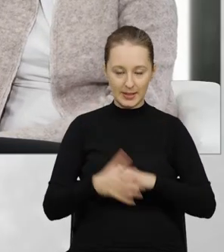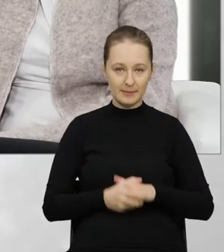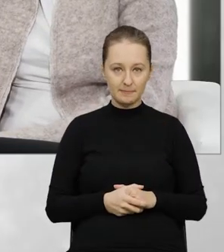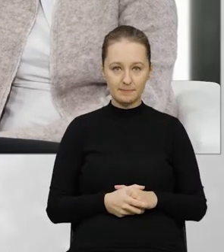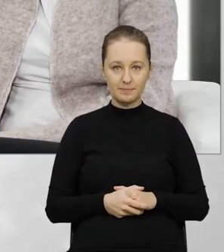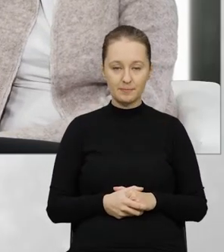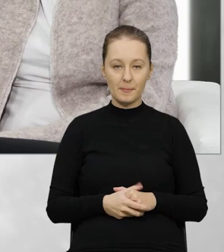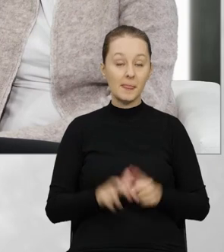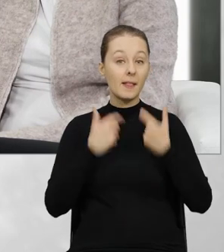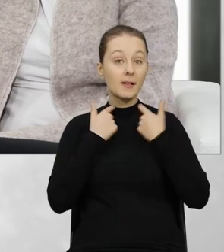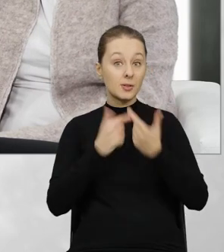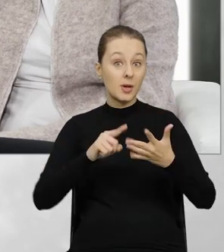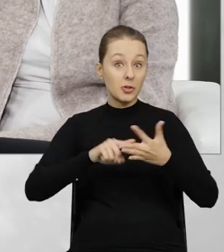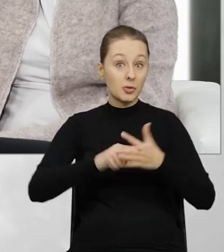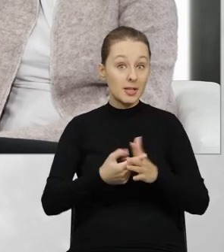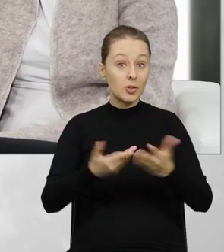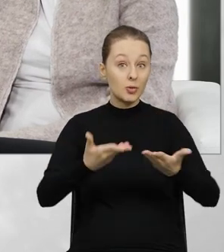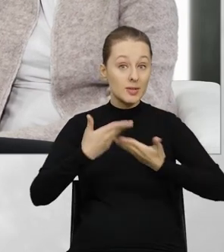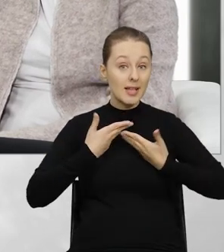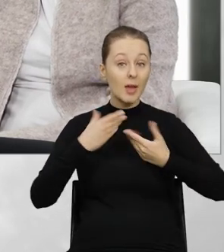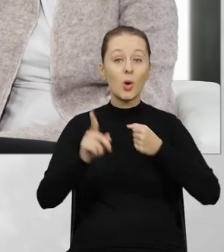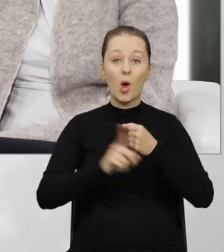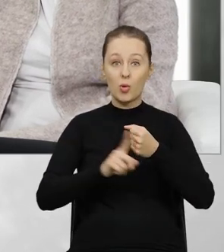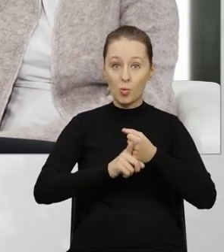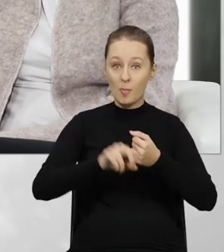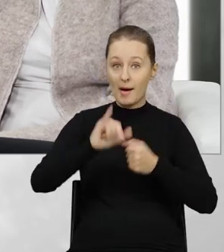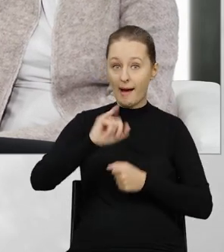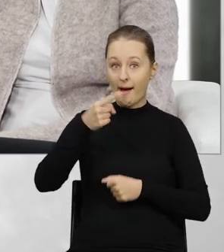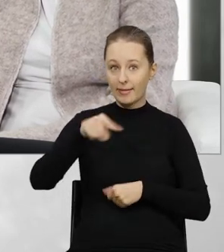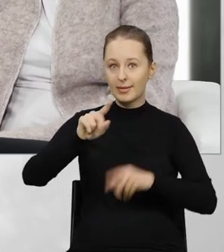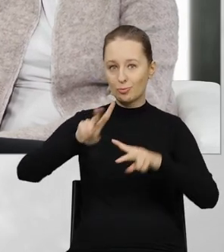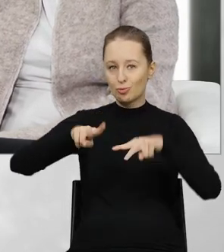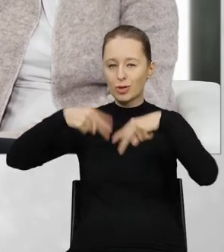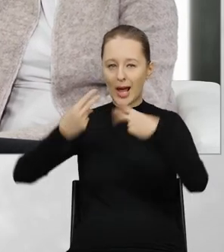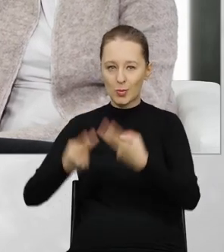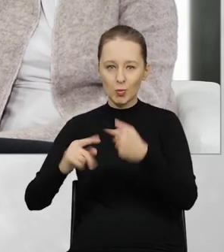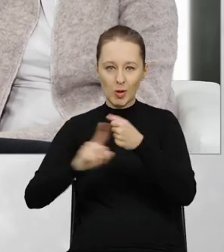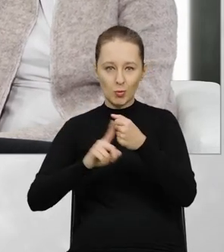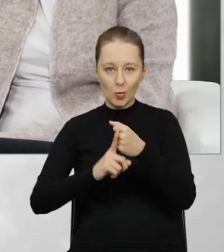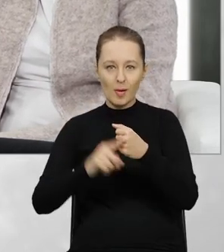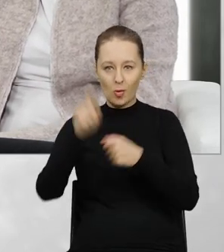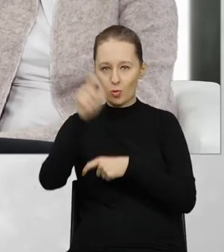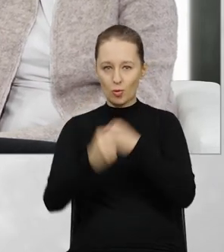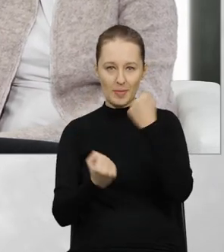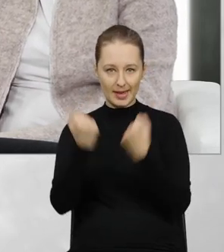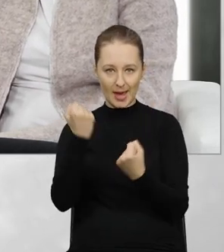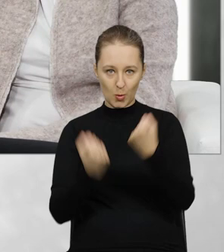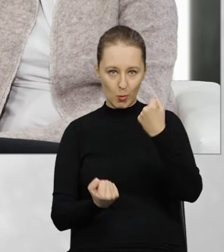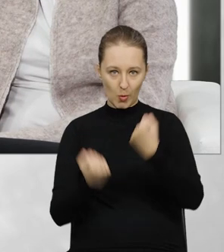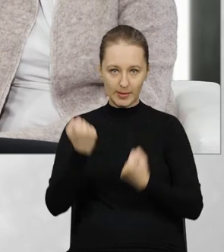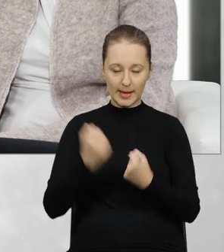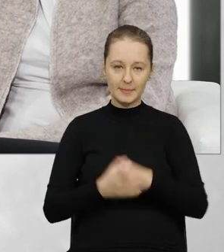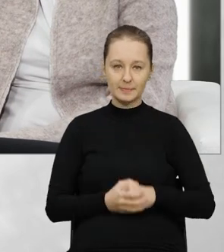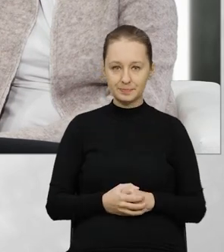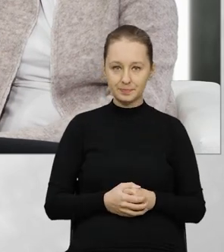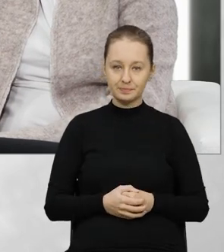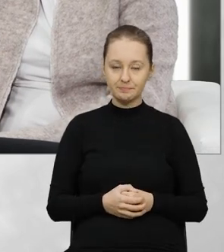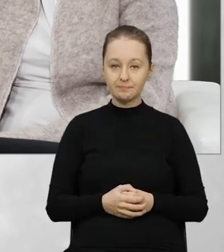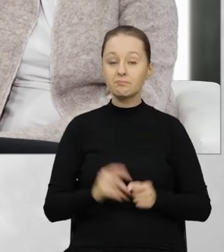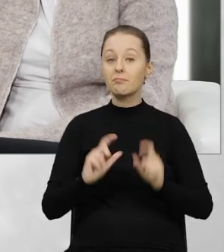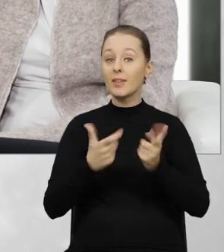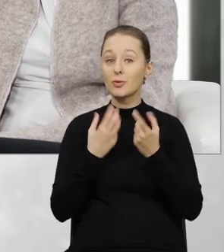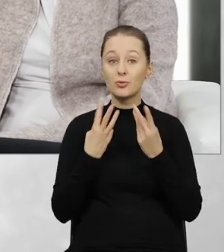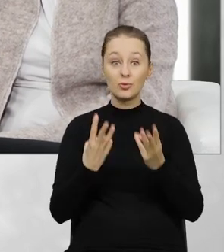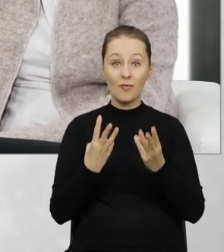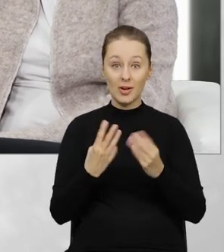do rejestru i uzyskuje numer referencyjny i przekazuje ten numer kierującemu. To, co